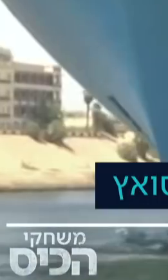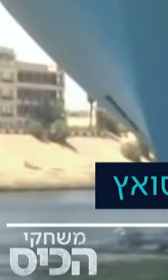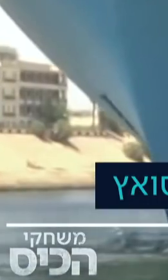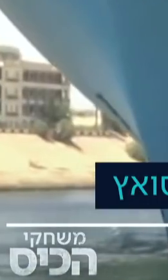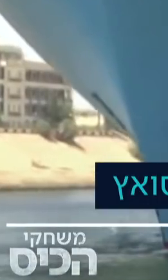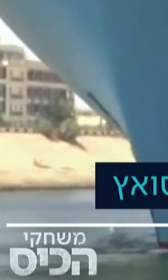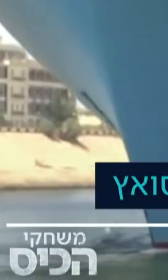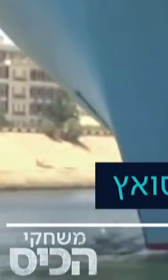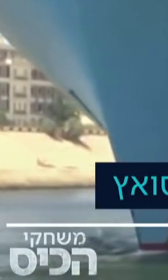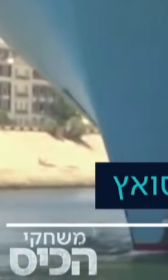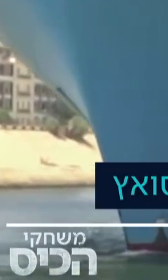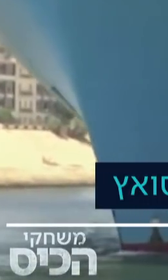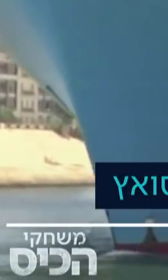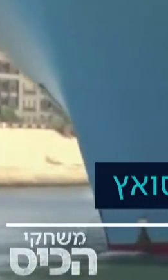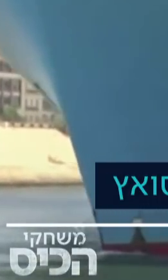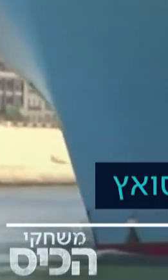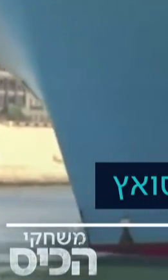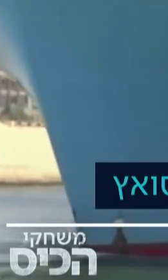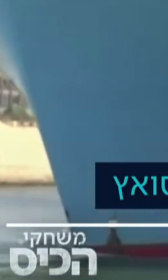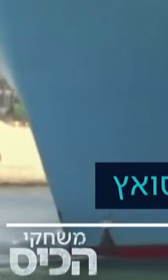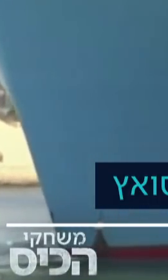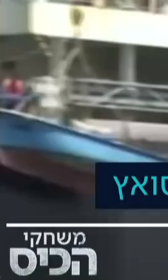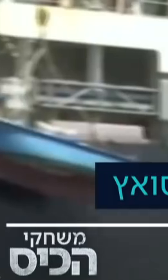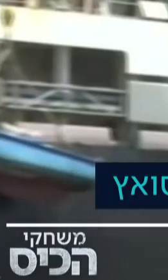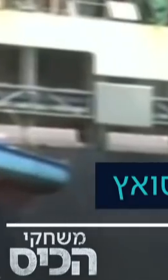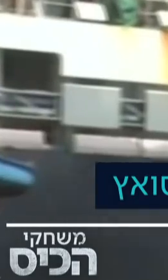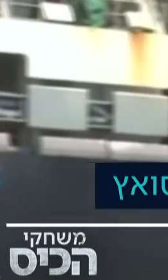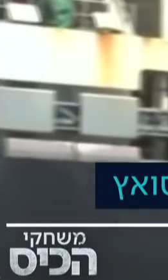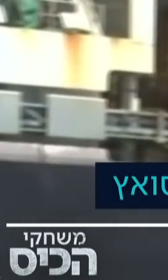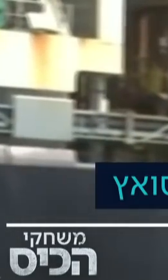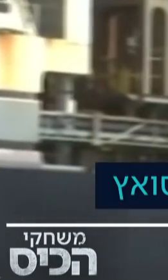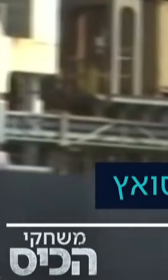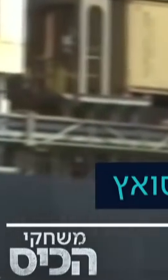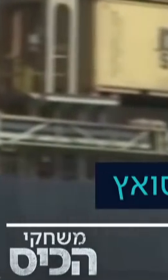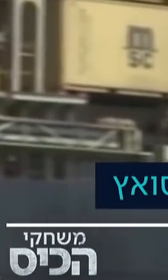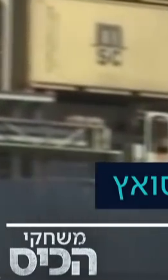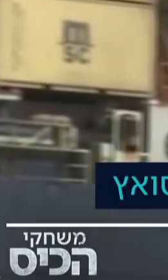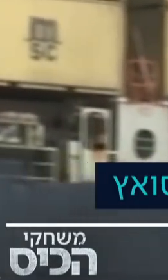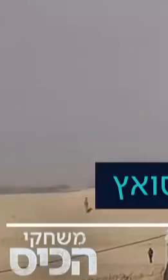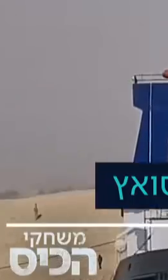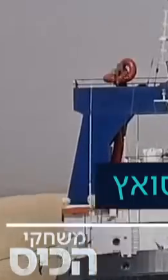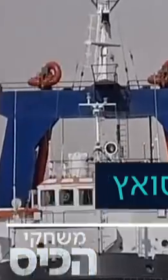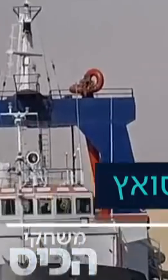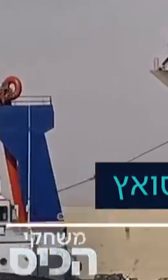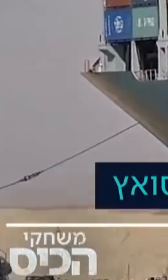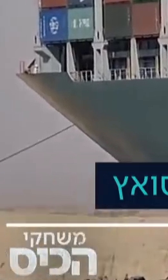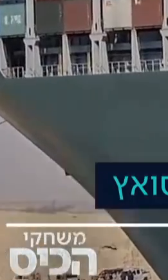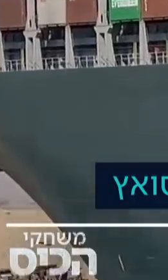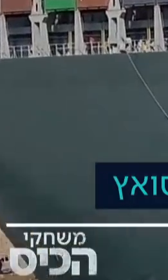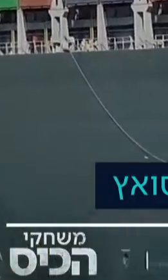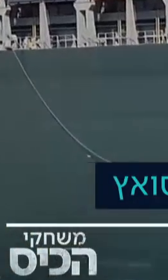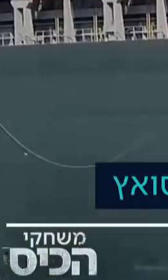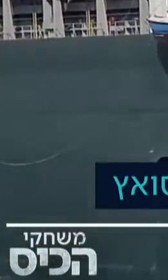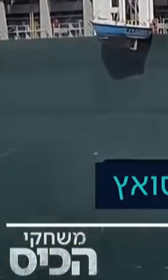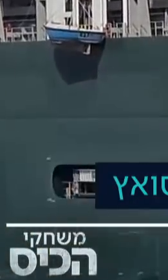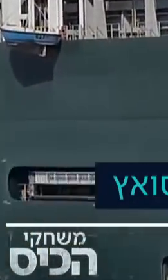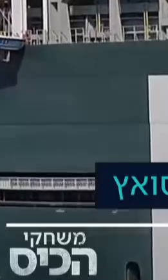סואץ תפצה את מצרים בסכום של כחצי מיליארד דולר על הנזק שגרמה. לפי דיווחים, החברה ומצרים הגיעו